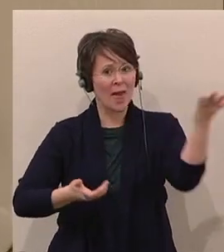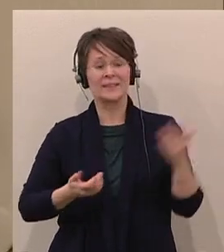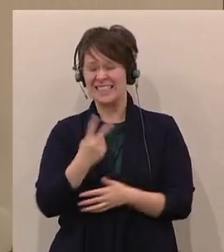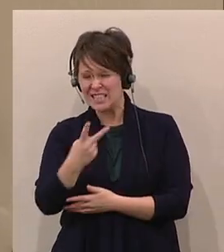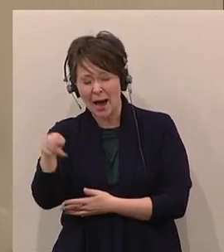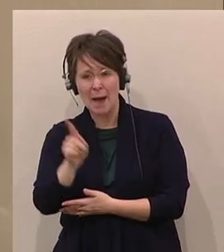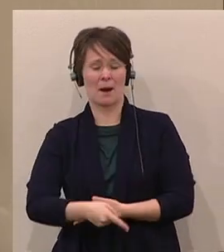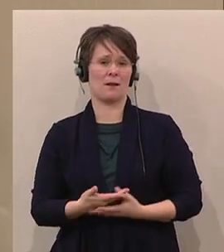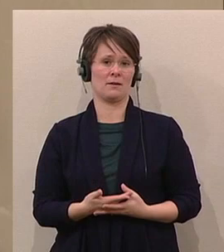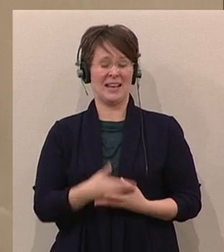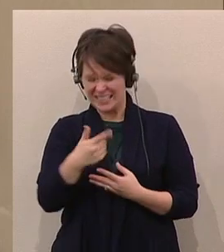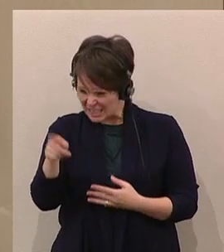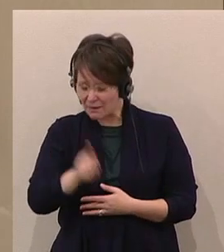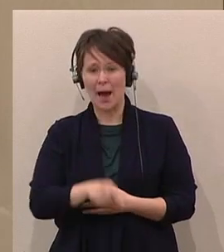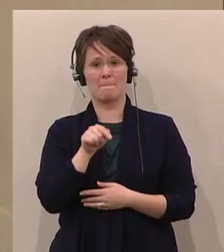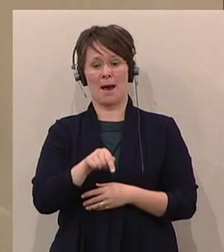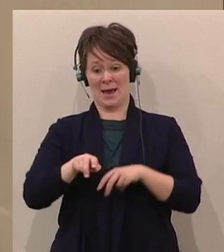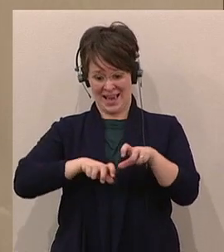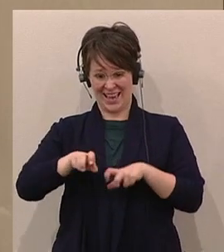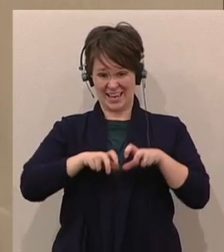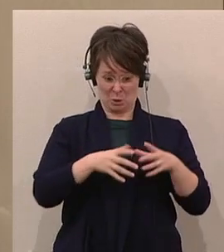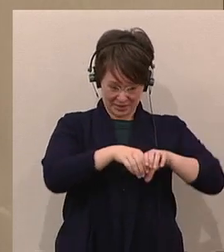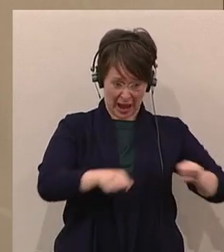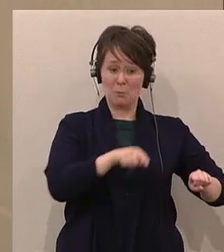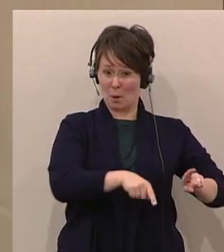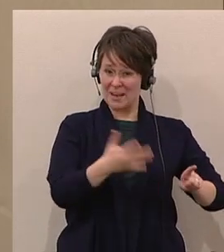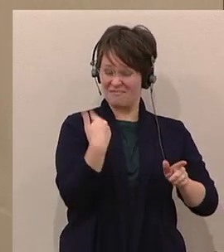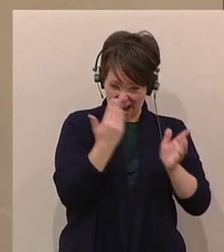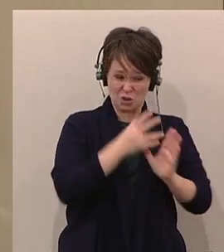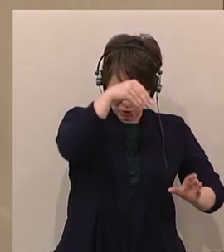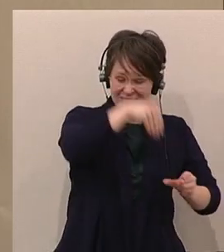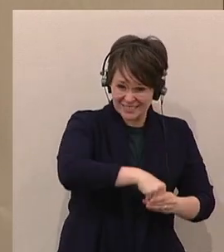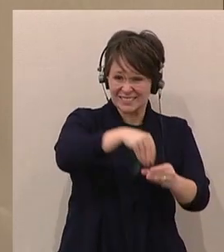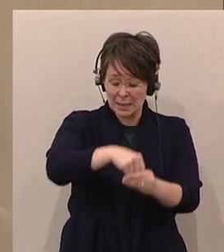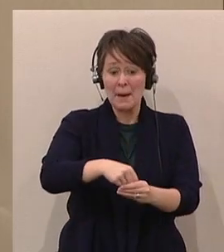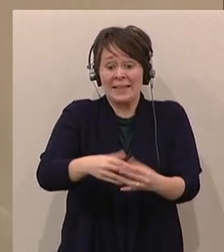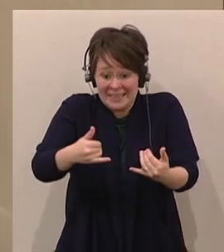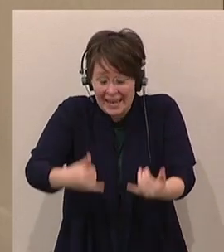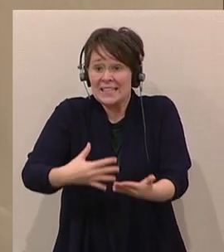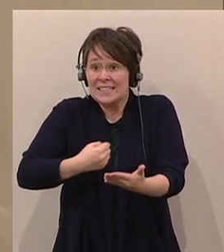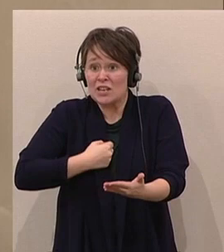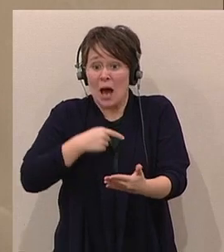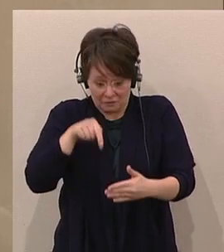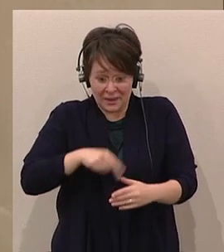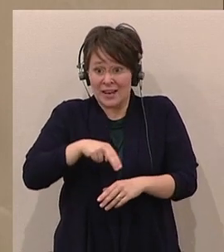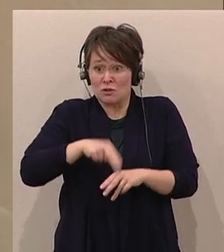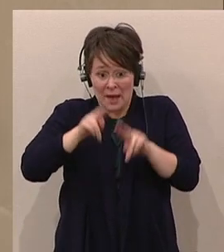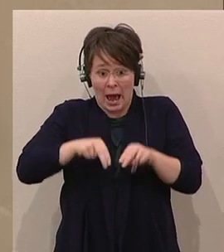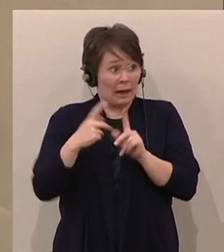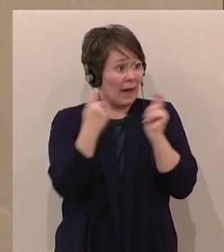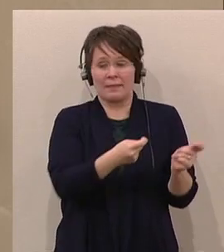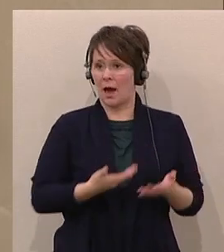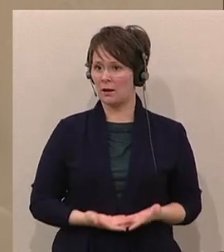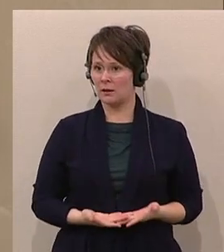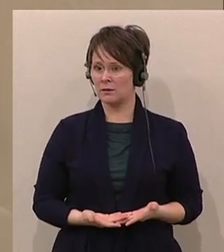zweimal in Regierungsabkommen drinnen gehabt und haben es erst jetzt geschafft, Anträge in den Nationalrat zu bringen.